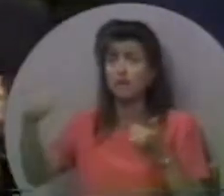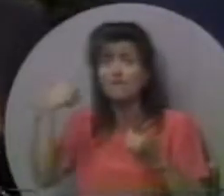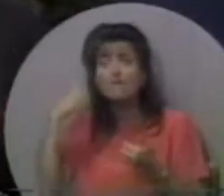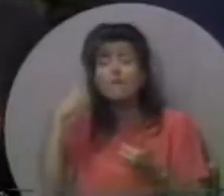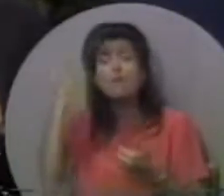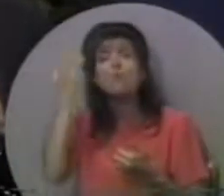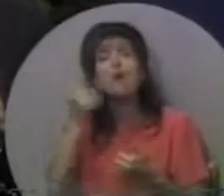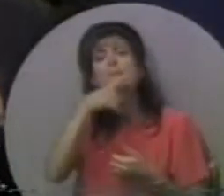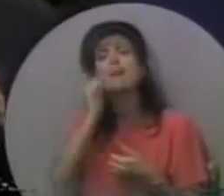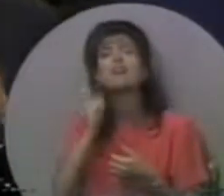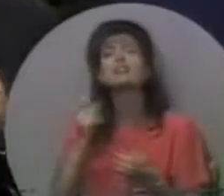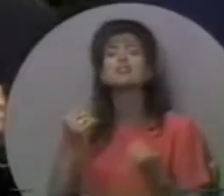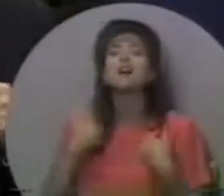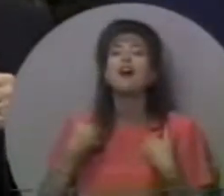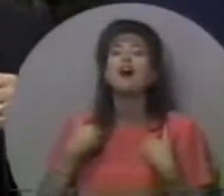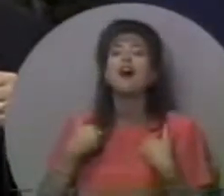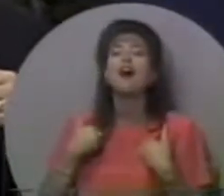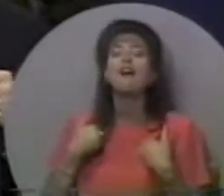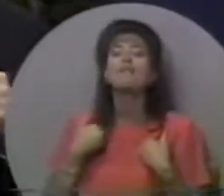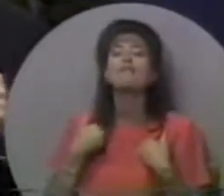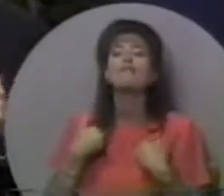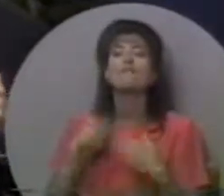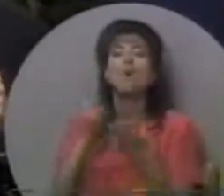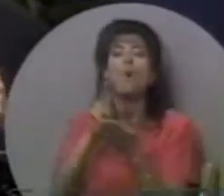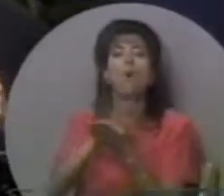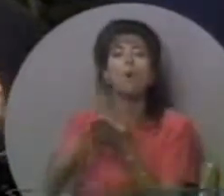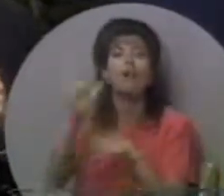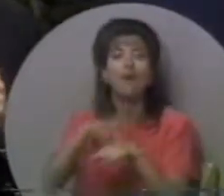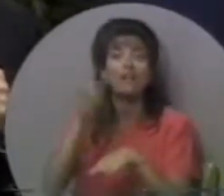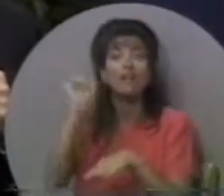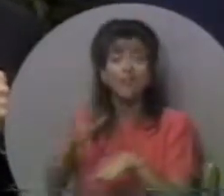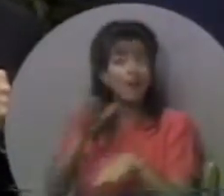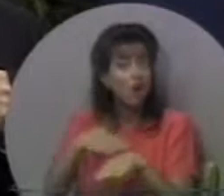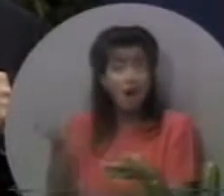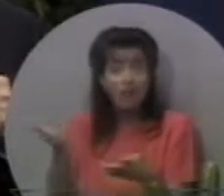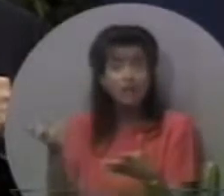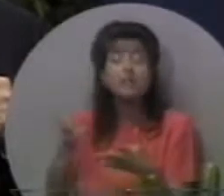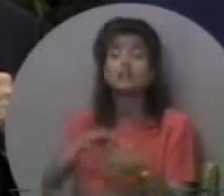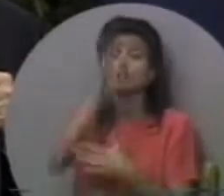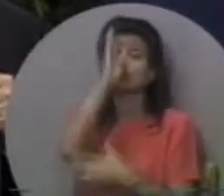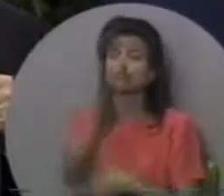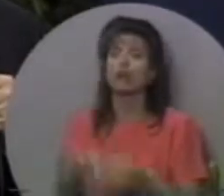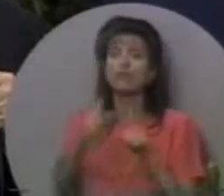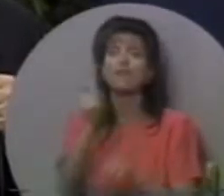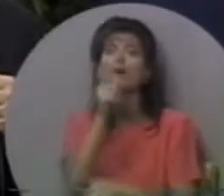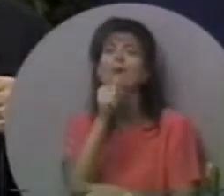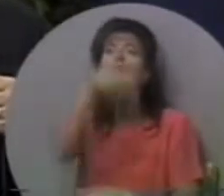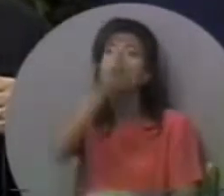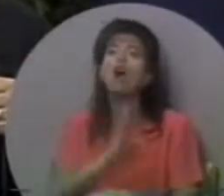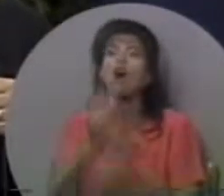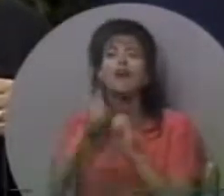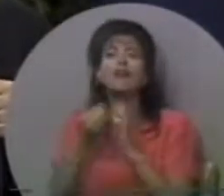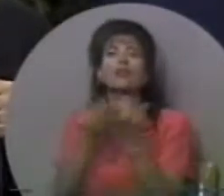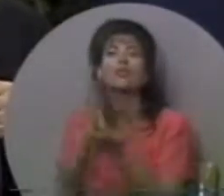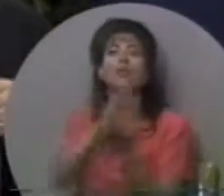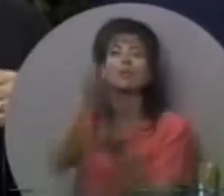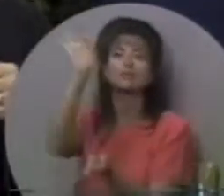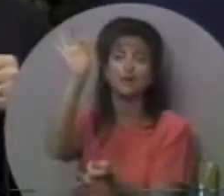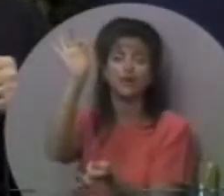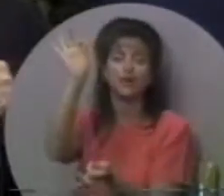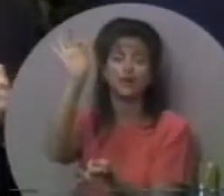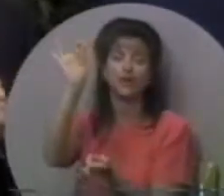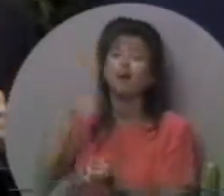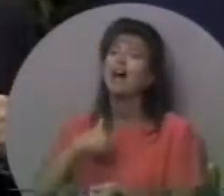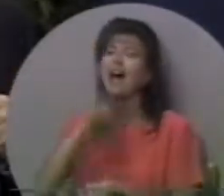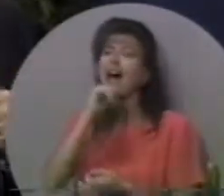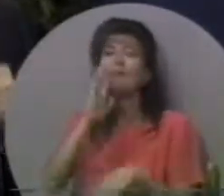інших. Я відділений для того, щоб мати святий поклик. І цей поклик я прямо від Бога через